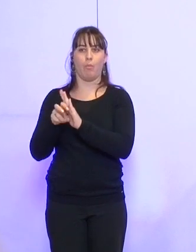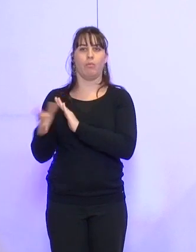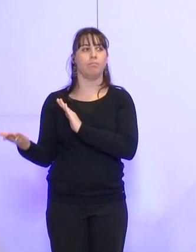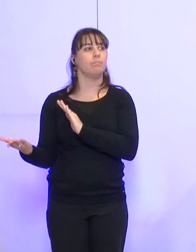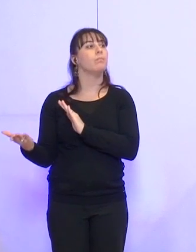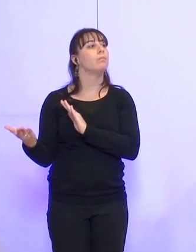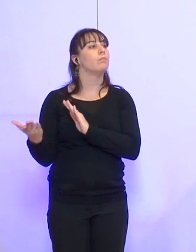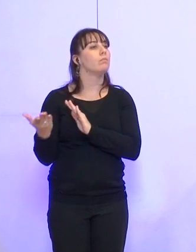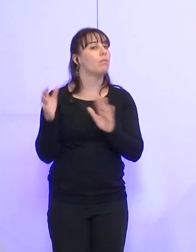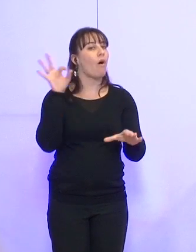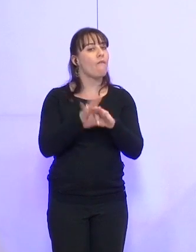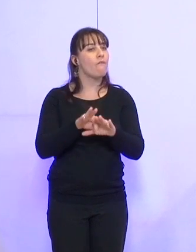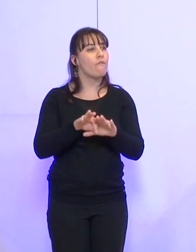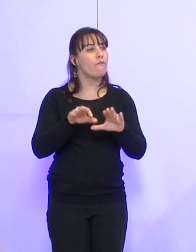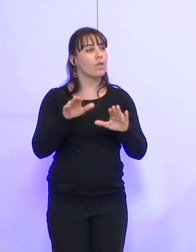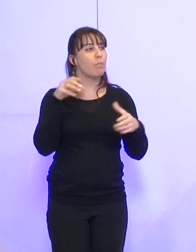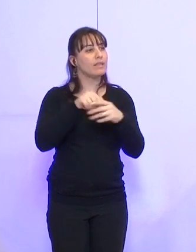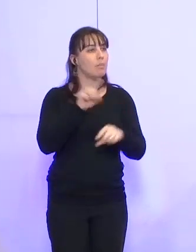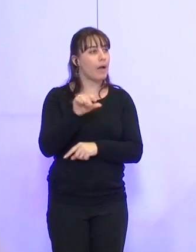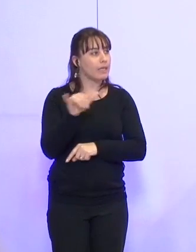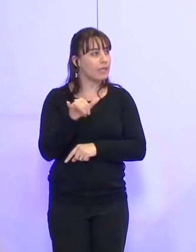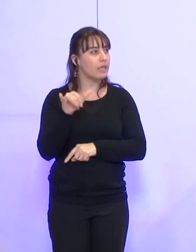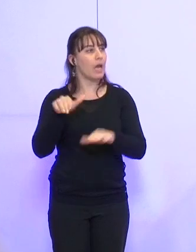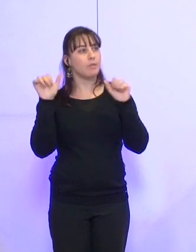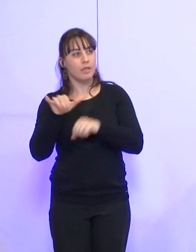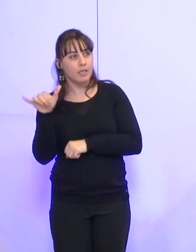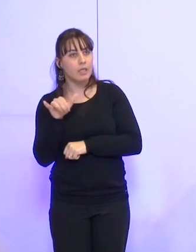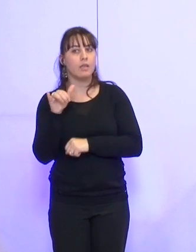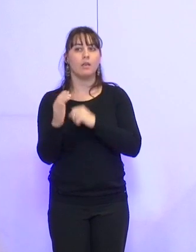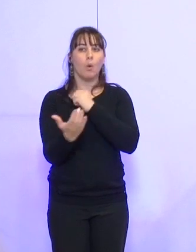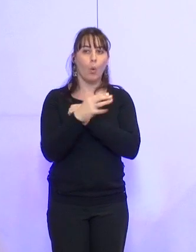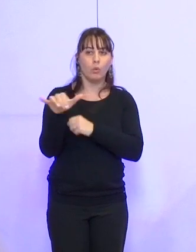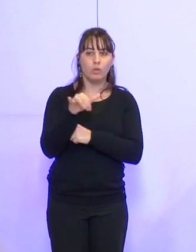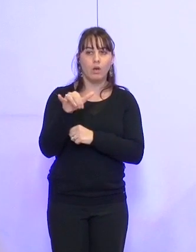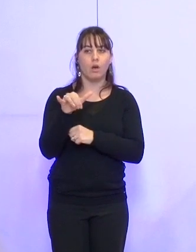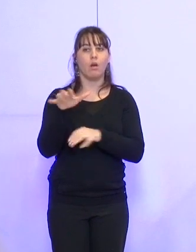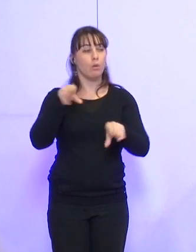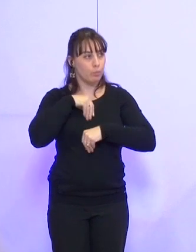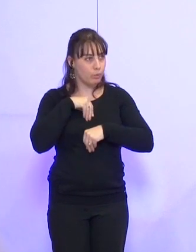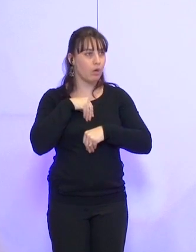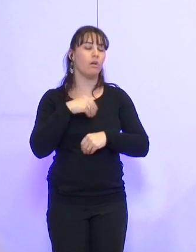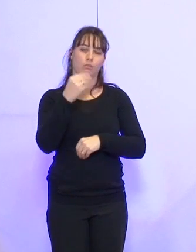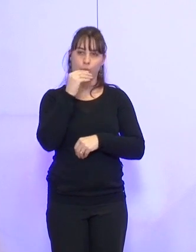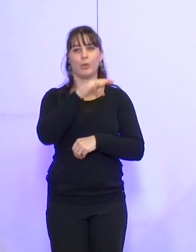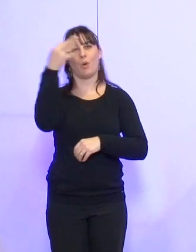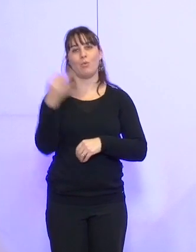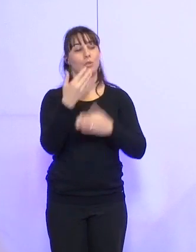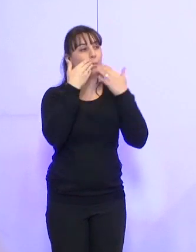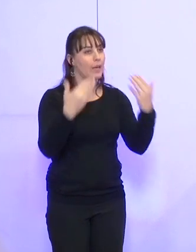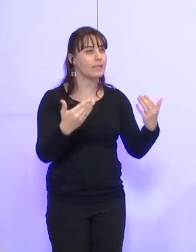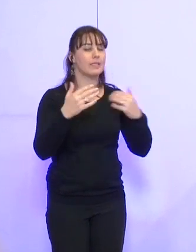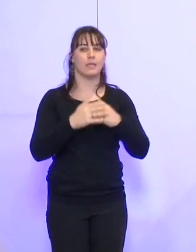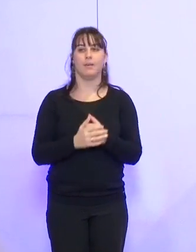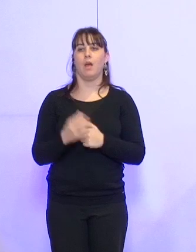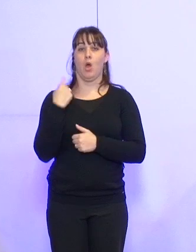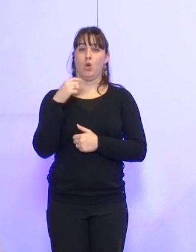Qui ne prend pas part au vote ? Qui s'abstient ? Qui est contre ? Qui est pour ? Unanimité. Je vous remercie. La